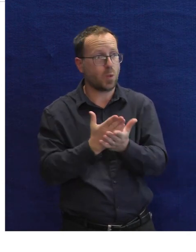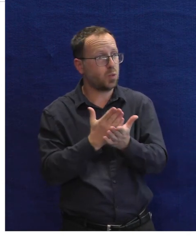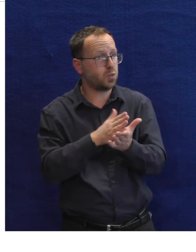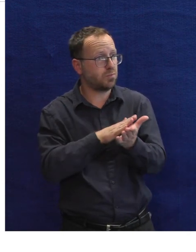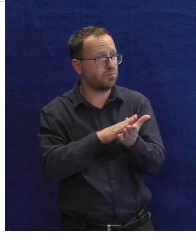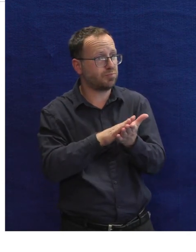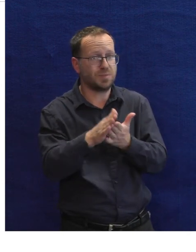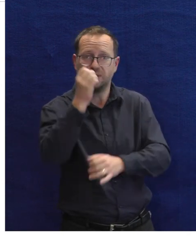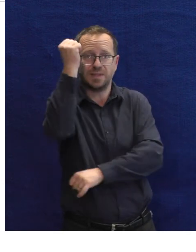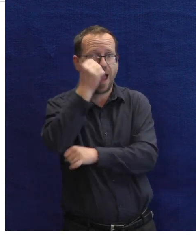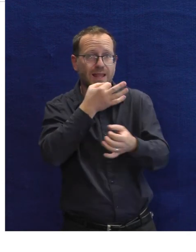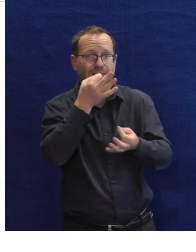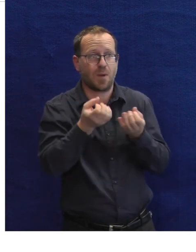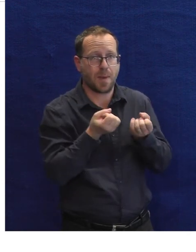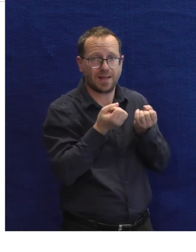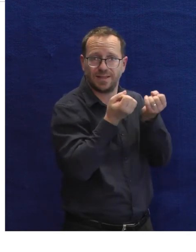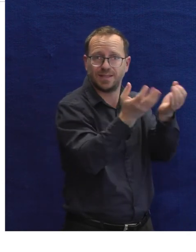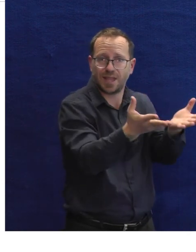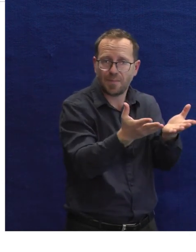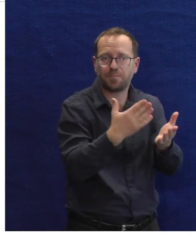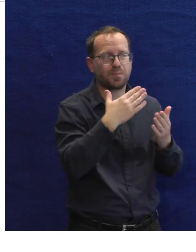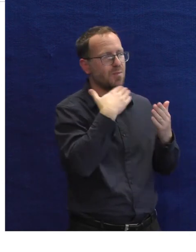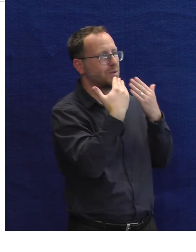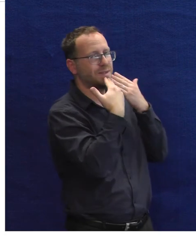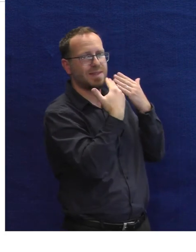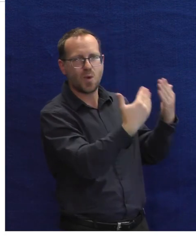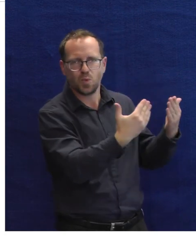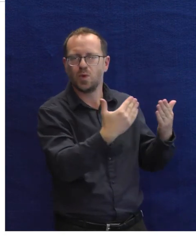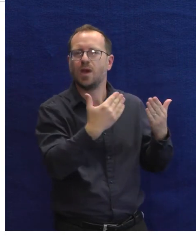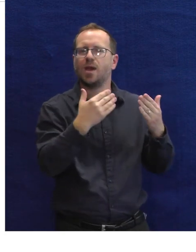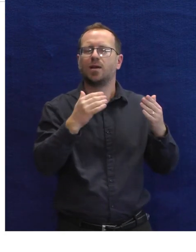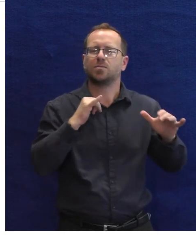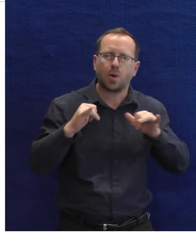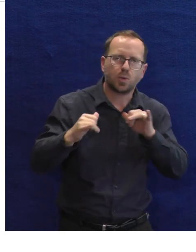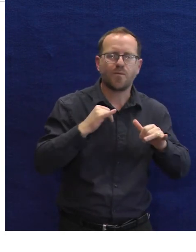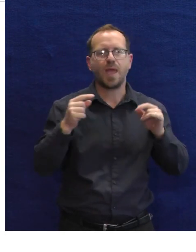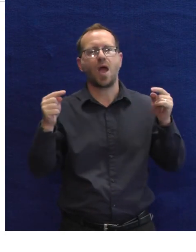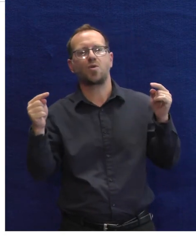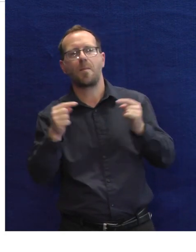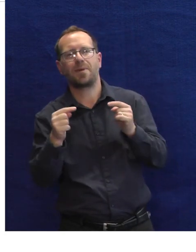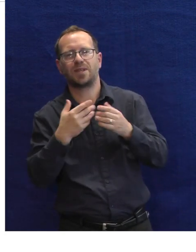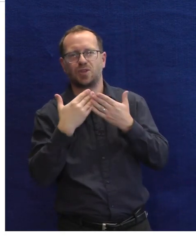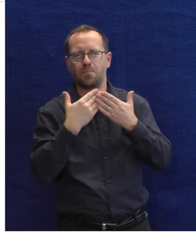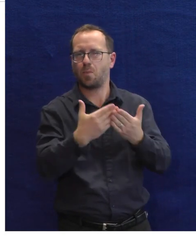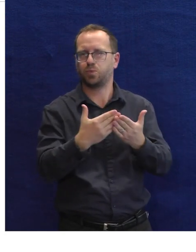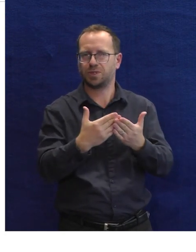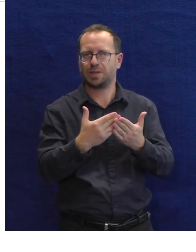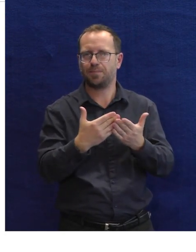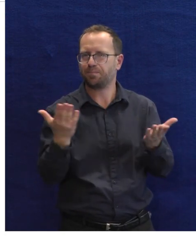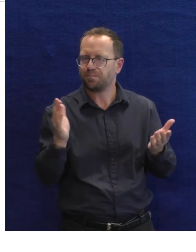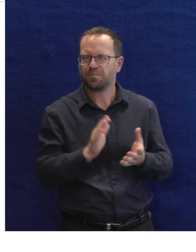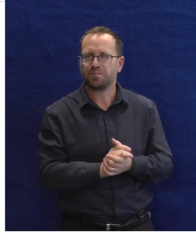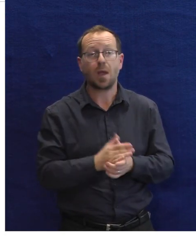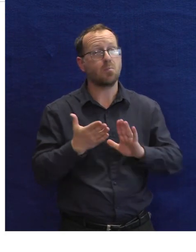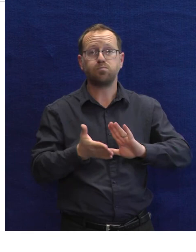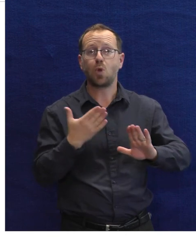Bude mě asi všechno, děkuju za pozornost. Já moc děkuju André za to, že vám přiblížila náš katalog kompenzačních pomůcek. To